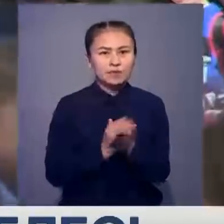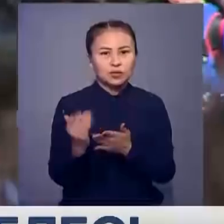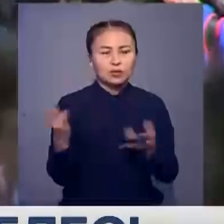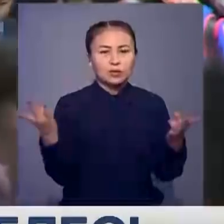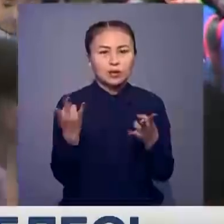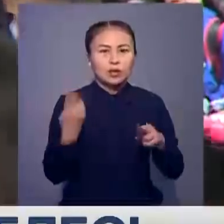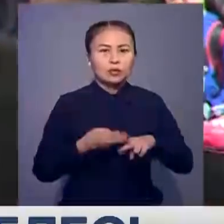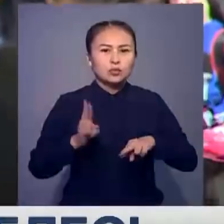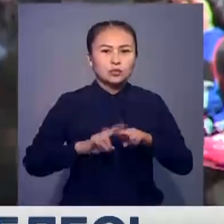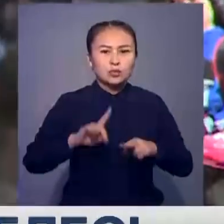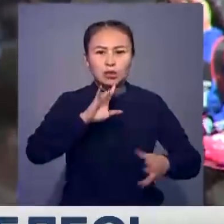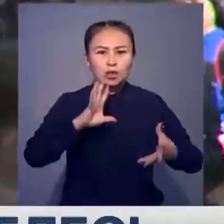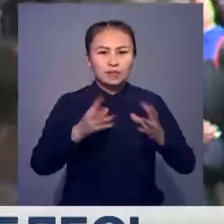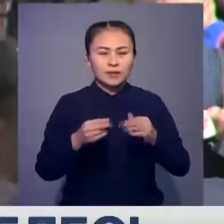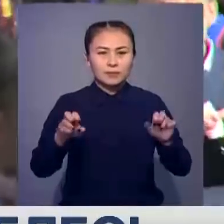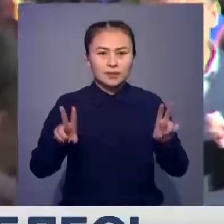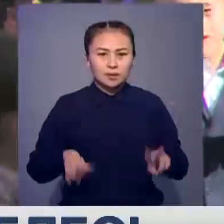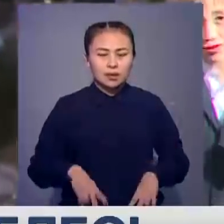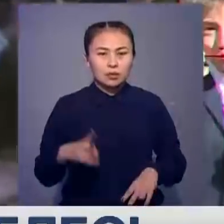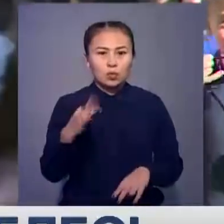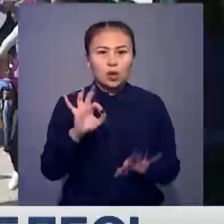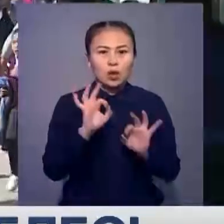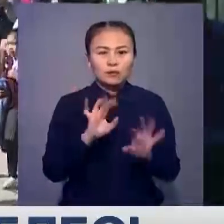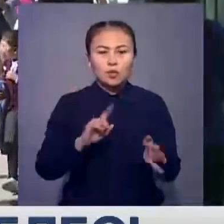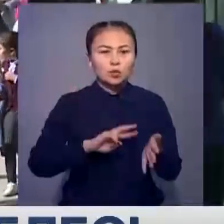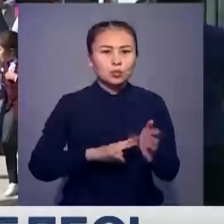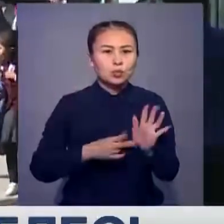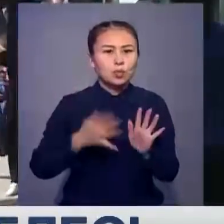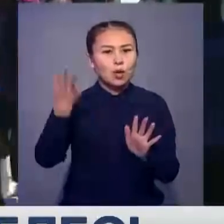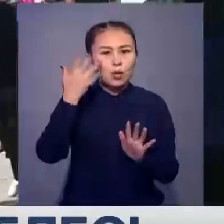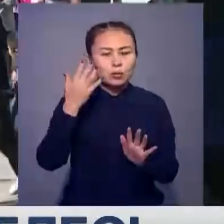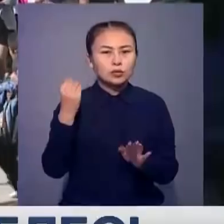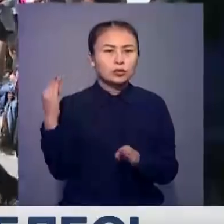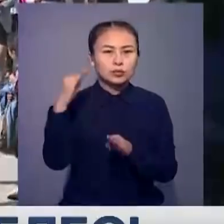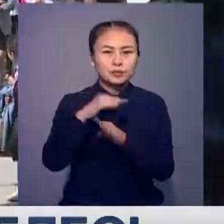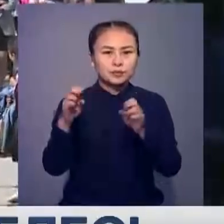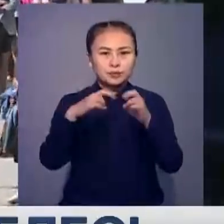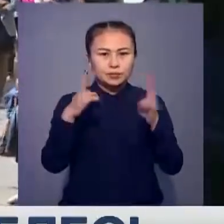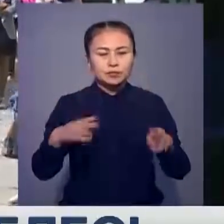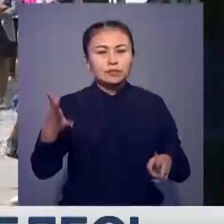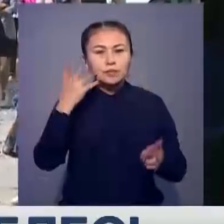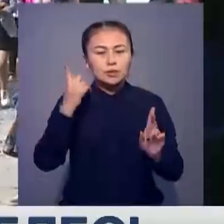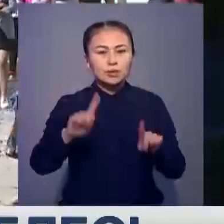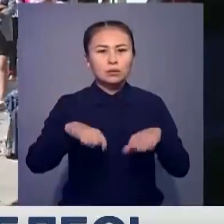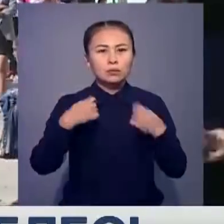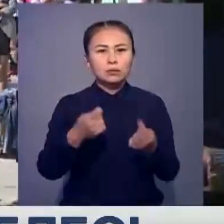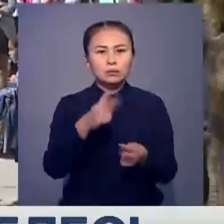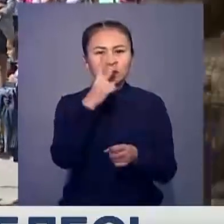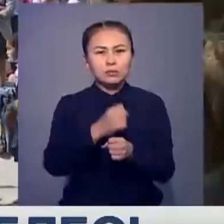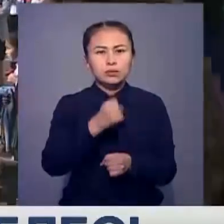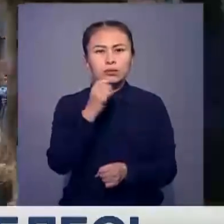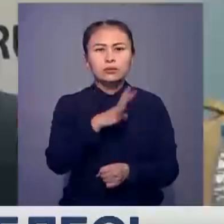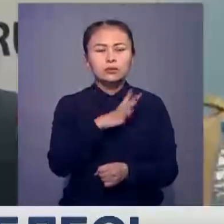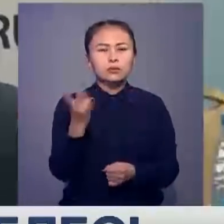керек. Мамандар бірауыздан осылай деп отыр. Айтуларынша жобалау сатысында ғана емес, нысанды қолдануға беру кезіндеді қатанқ